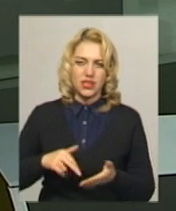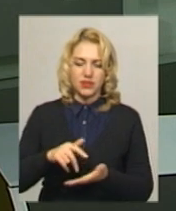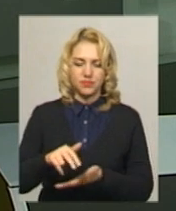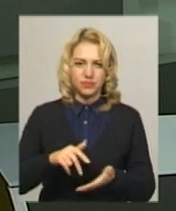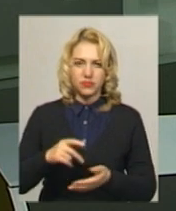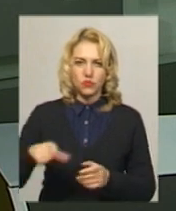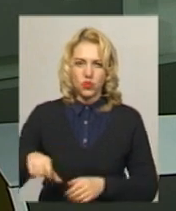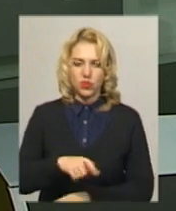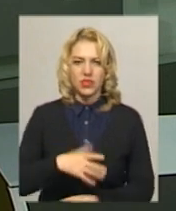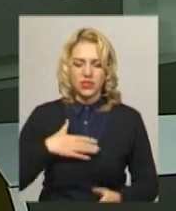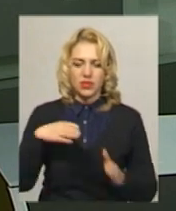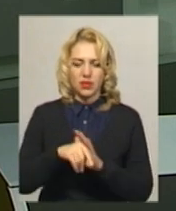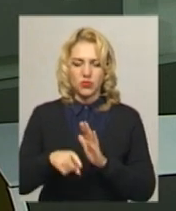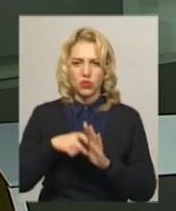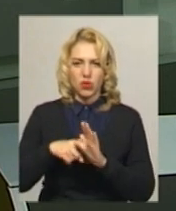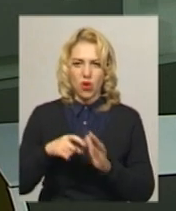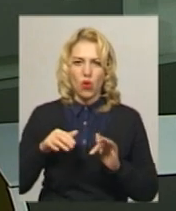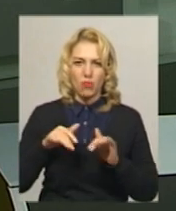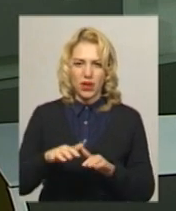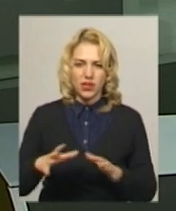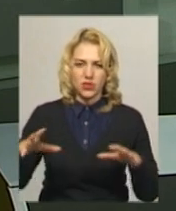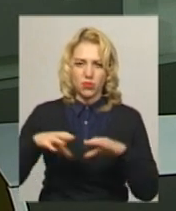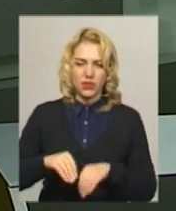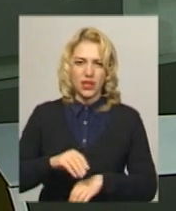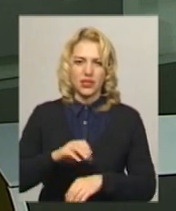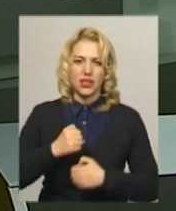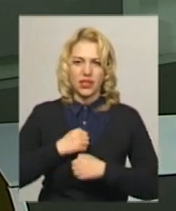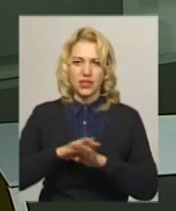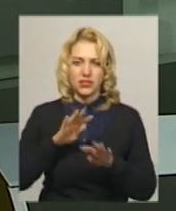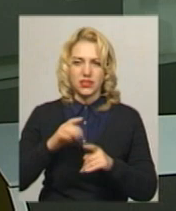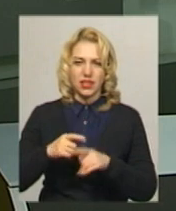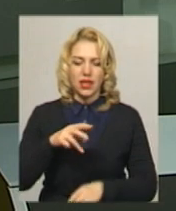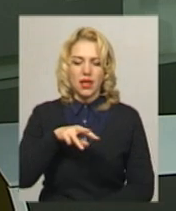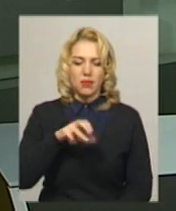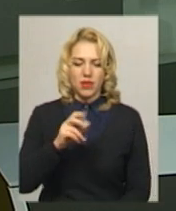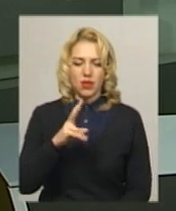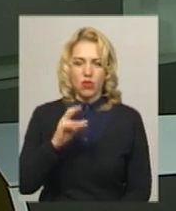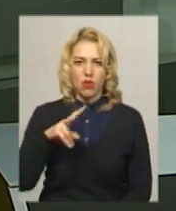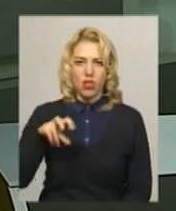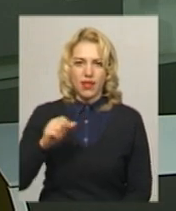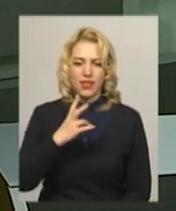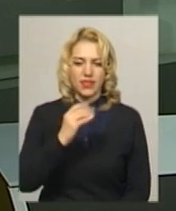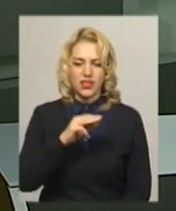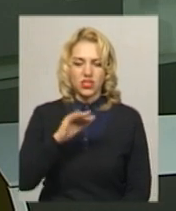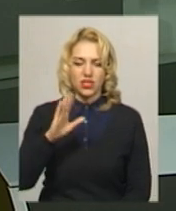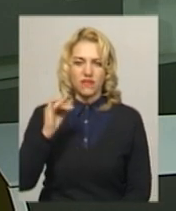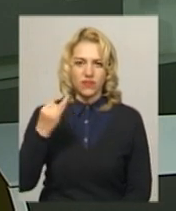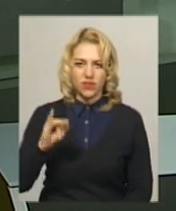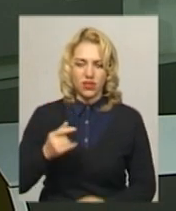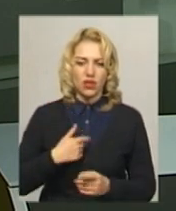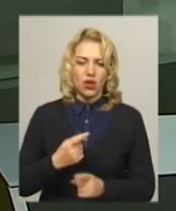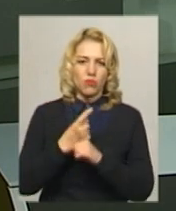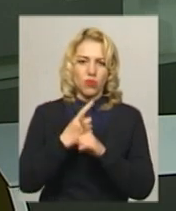Загиблий на Донбасі бійця операції об'єднаних сил Миколу Неживого хмельничани сьогодні провели в останній путь. 57